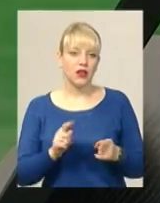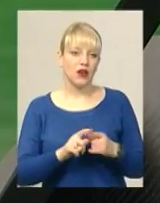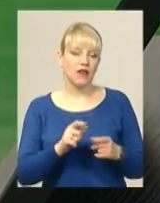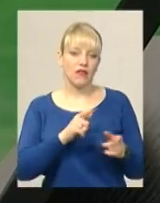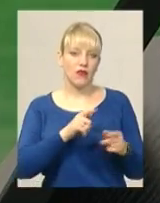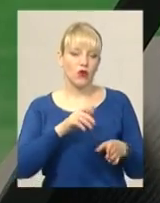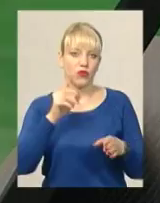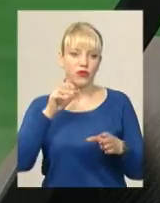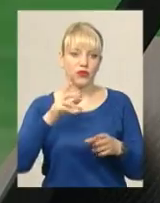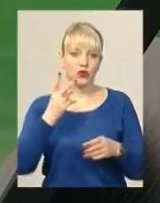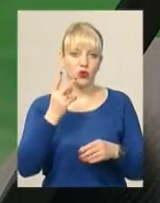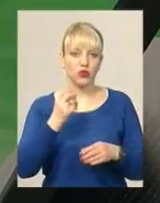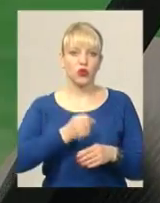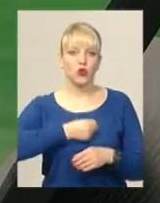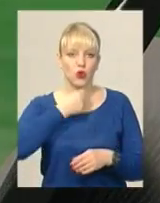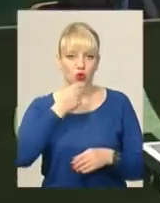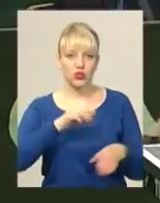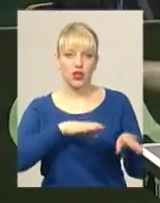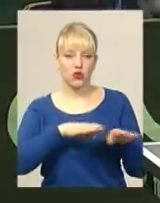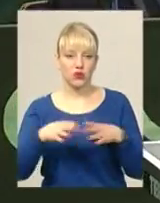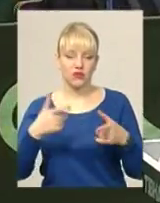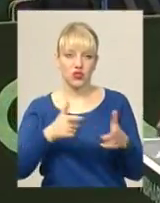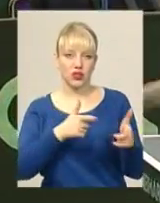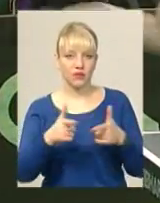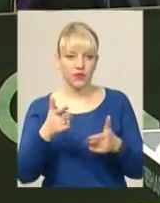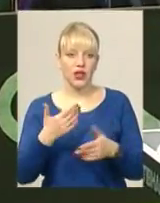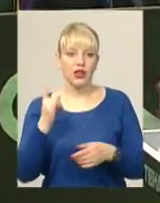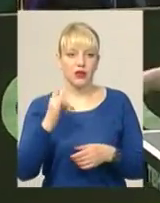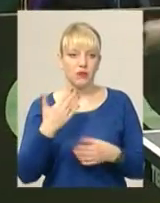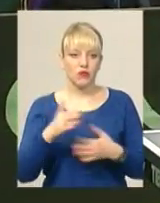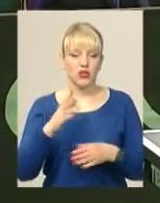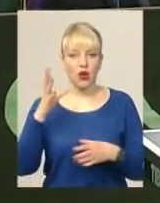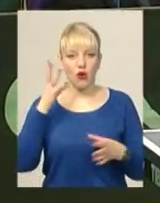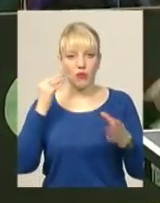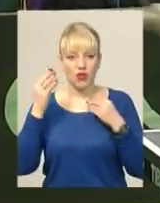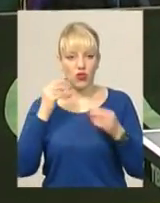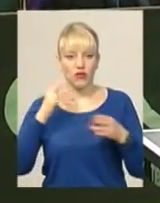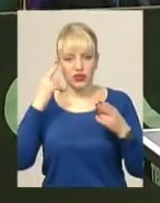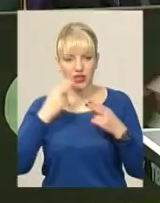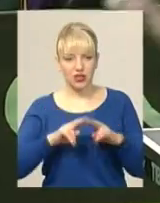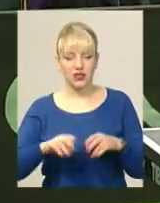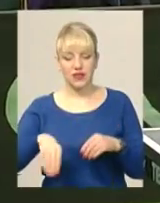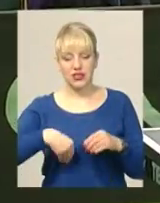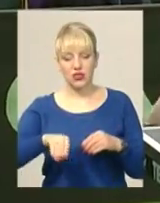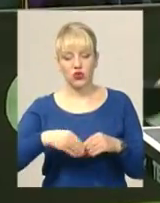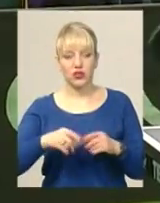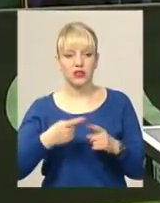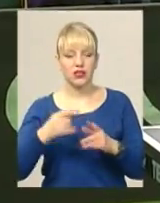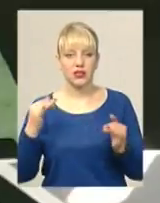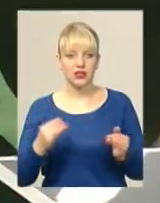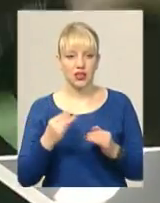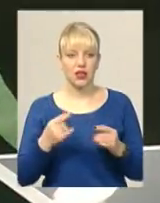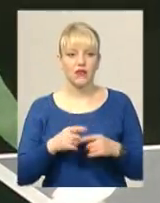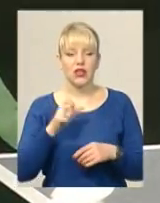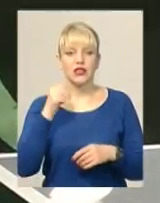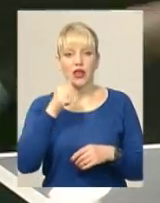нормативи другого дорослого розряду. І на цьому, кажуть, зупинятися не збираються, бо опановувати техніку настільного тенісу їм цікаво. За роки тренувань